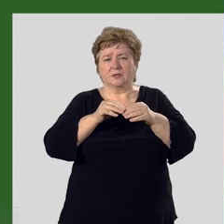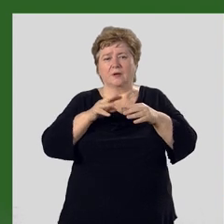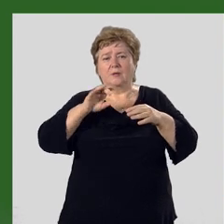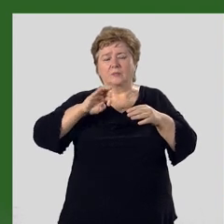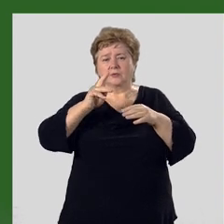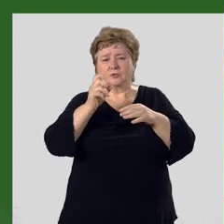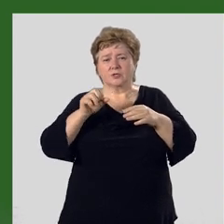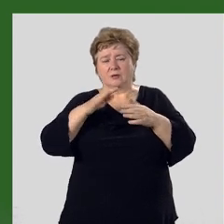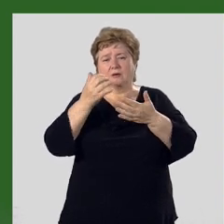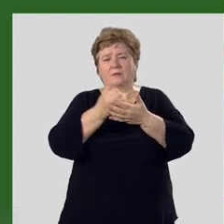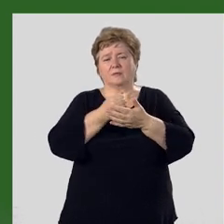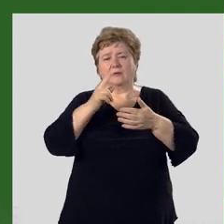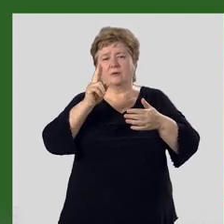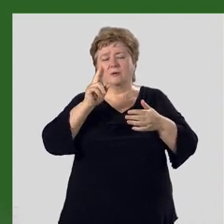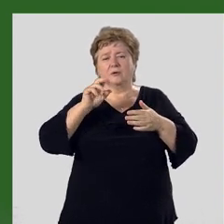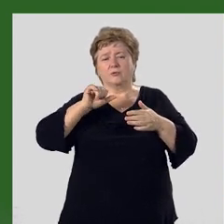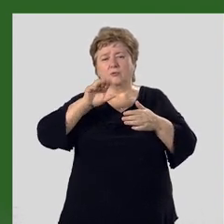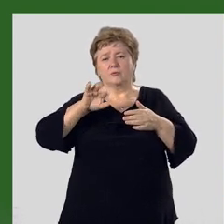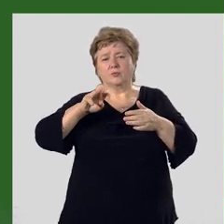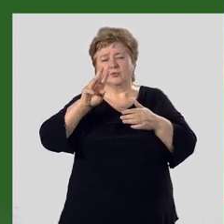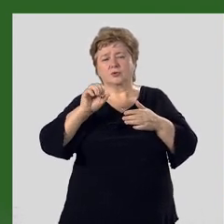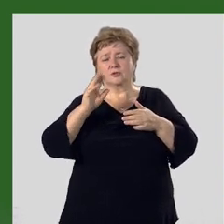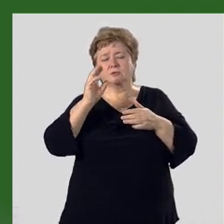мышьяком найдены у Муштати.